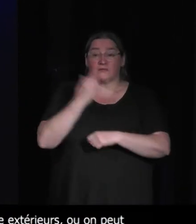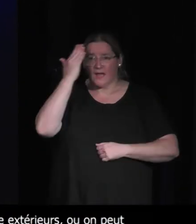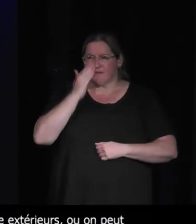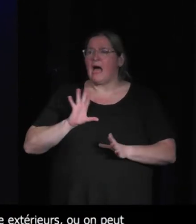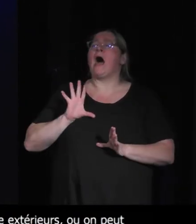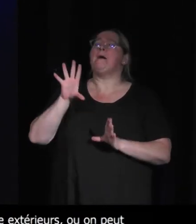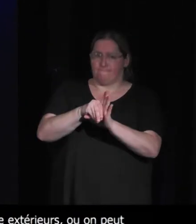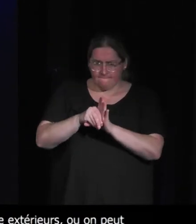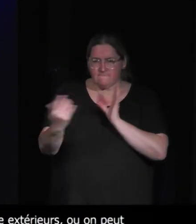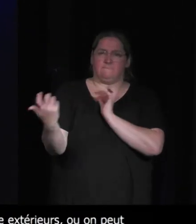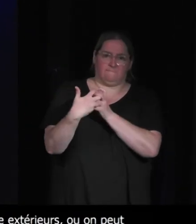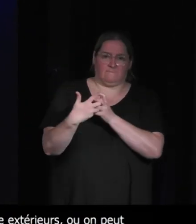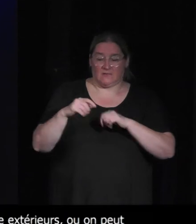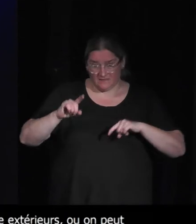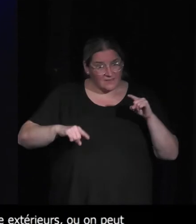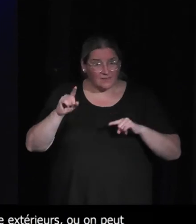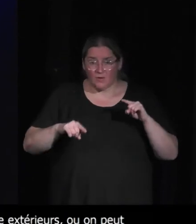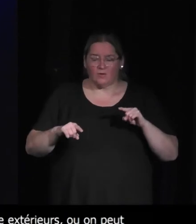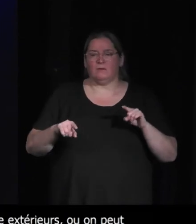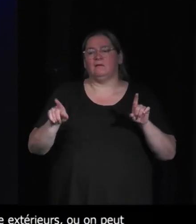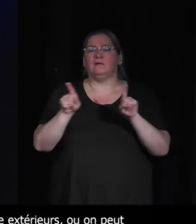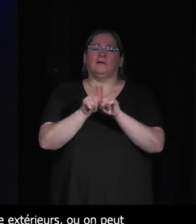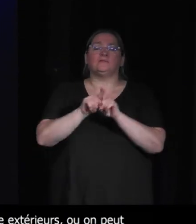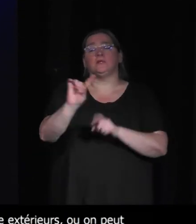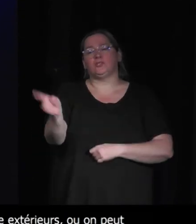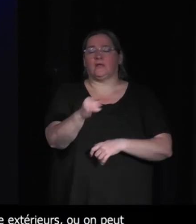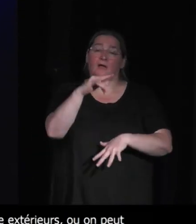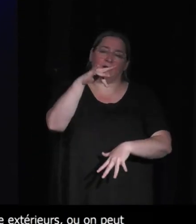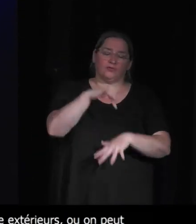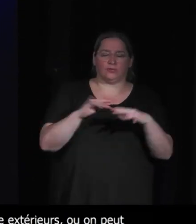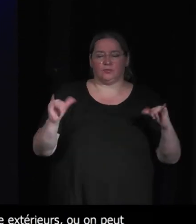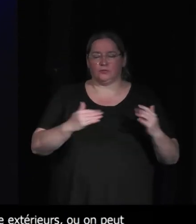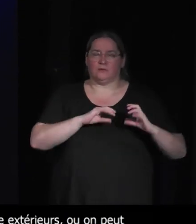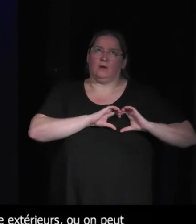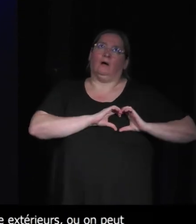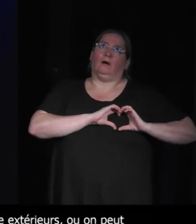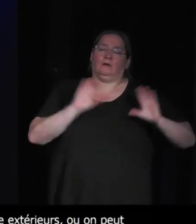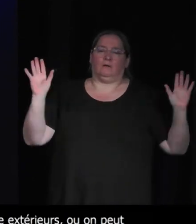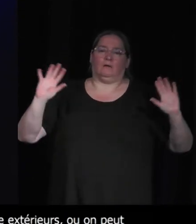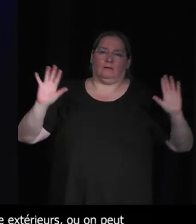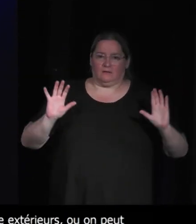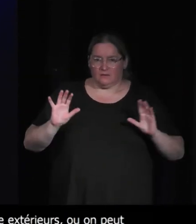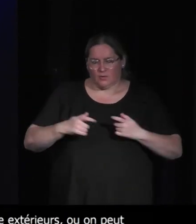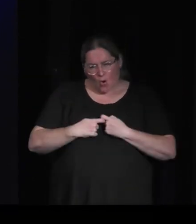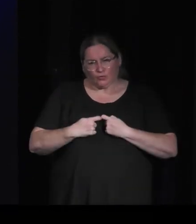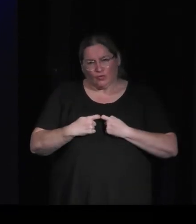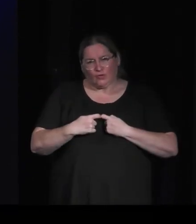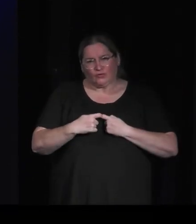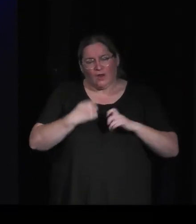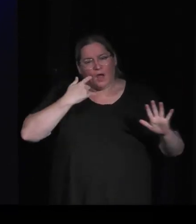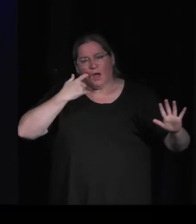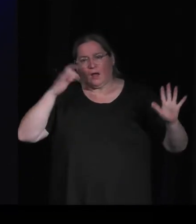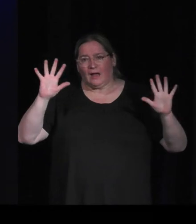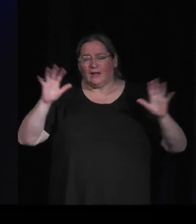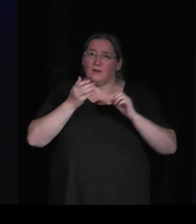nos besoins aussi on a des lunes de miel on a tous eu des lunes de miel je pense avec certains jeux où un certain temps voilà on était complètement